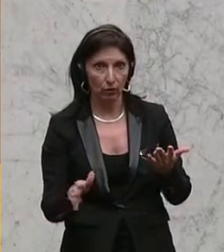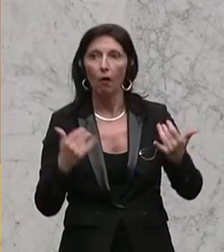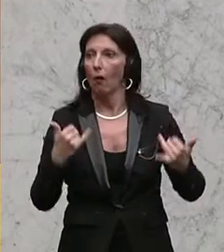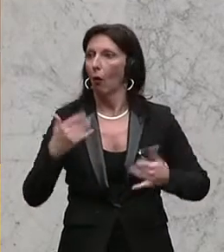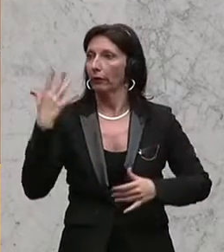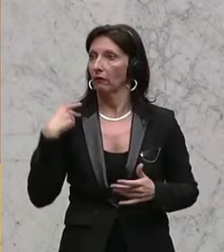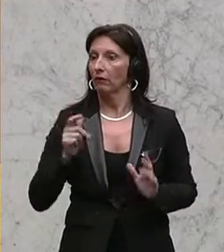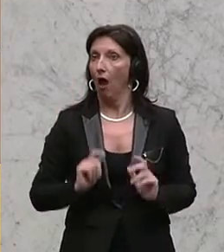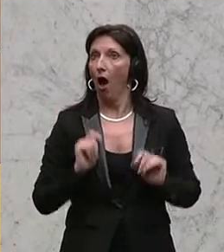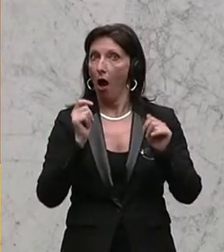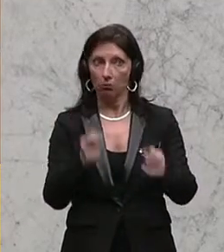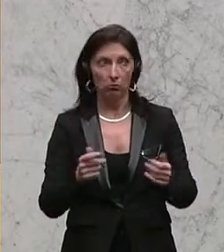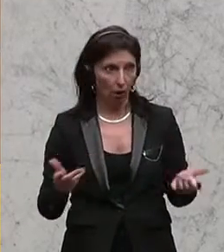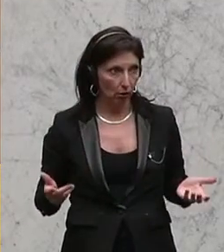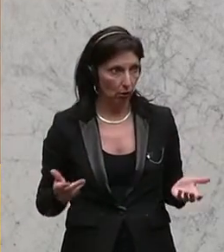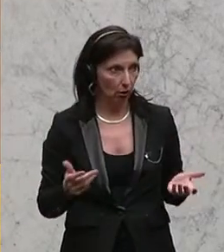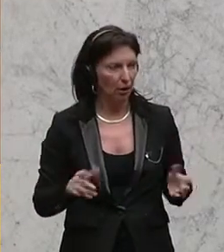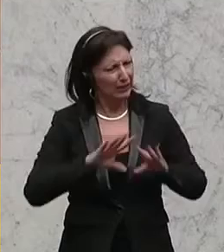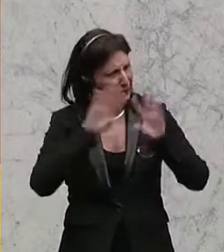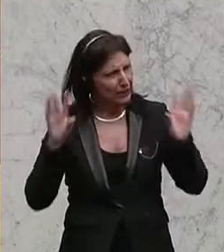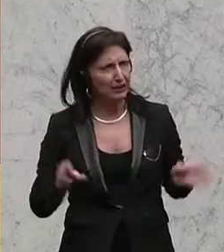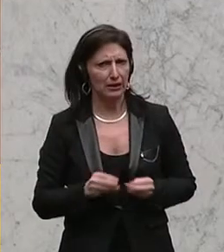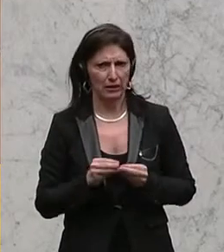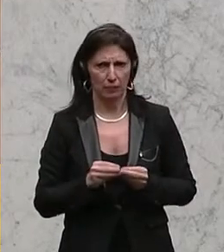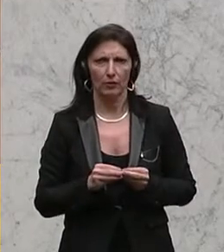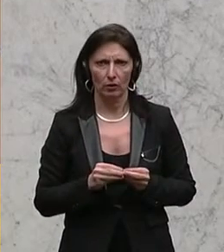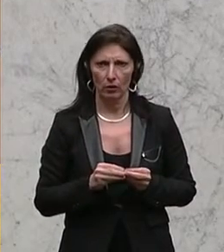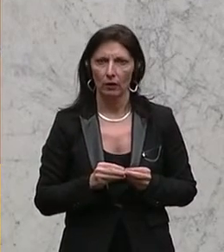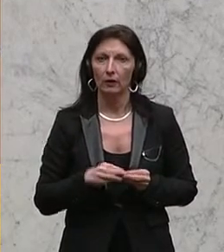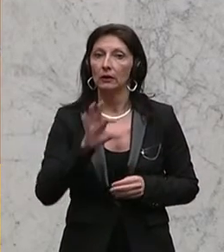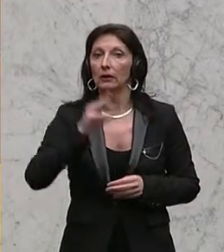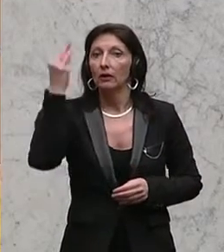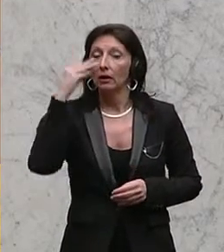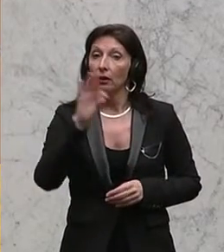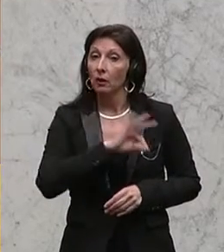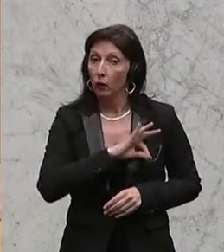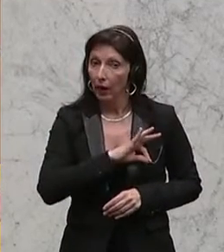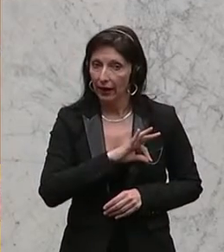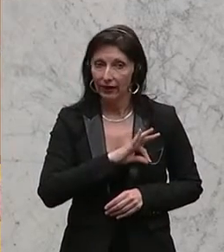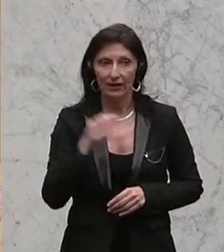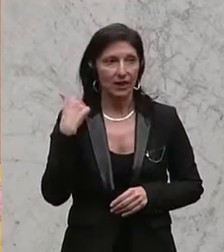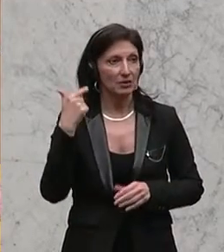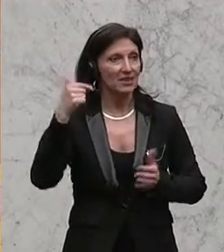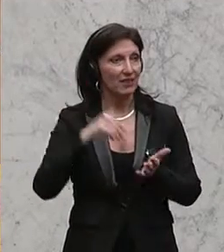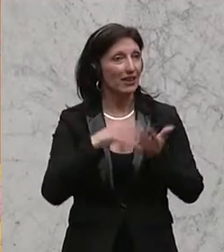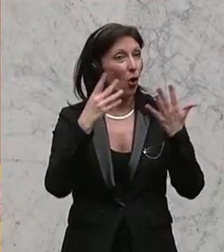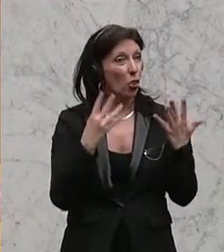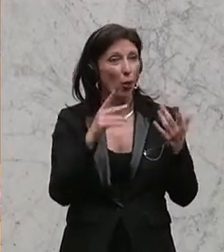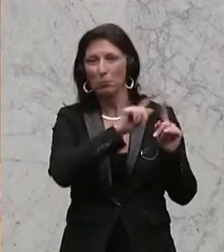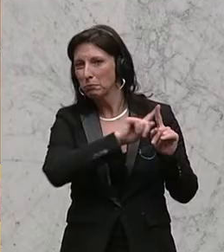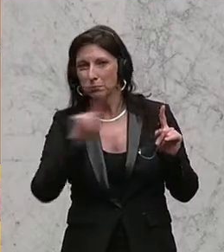heute von Ihnen hier gestellt wird. Aber summa summarum wurde, und geschätzte Kolleginnen und Kollegen, im Jahr 2009 bis